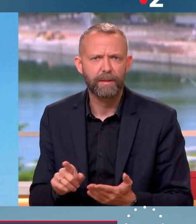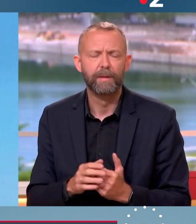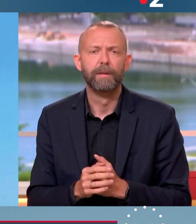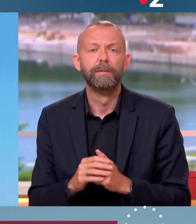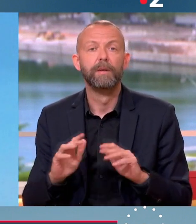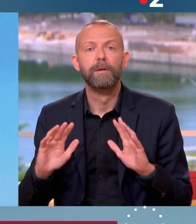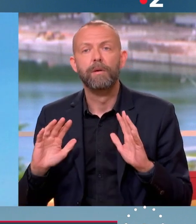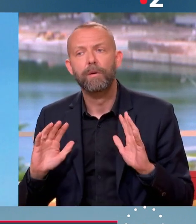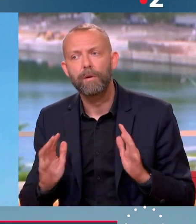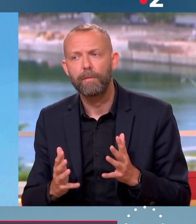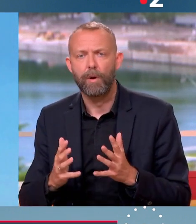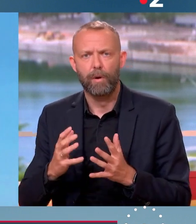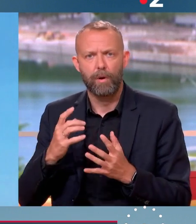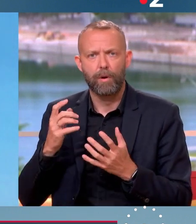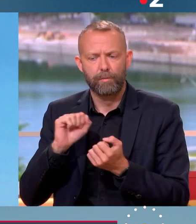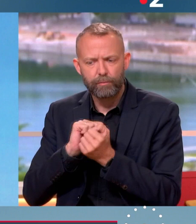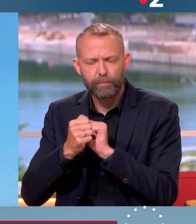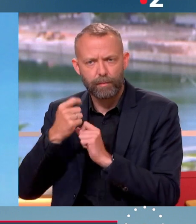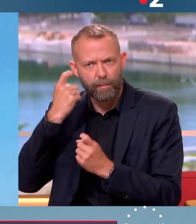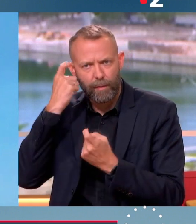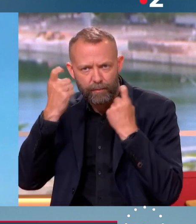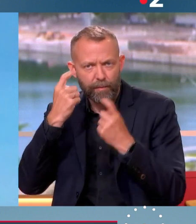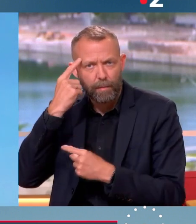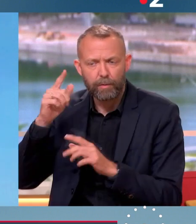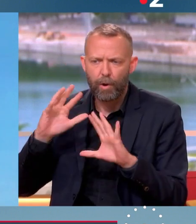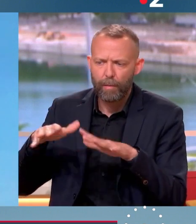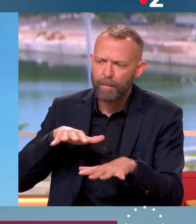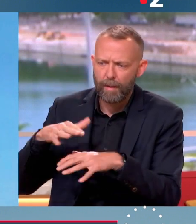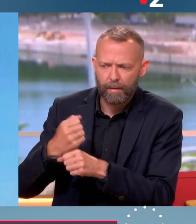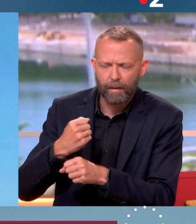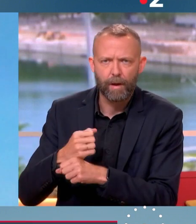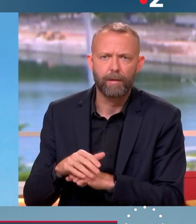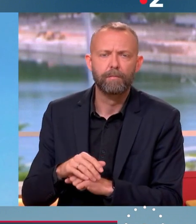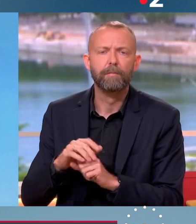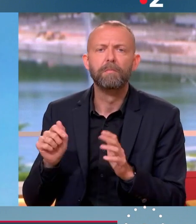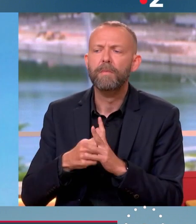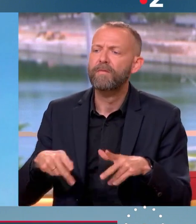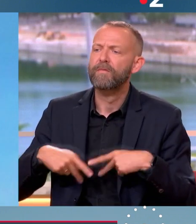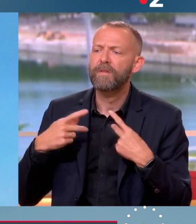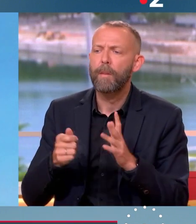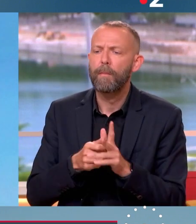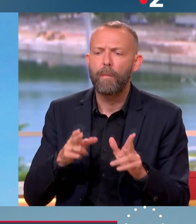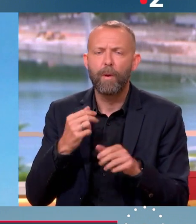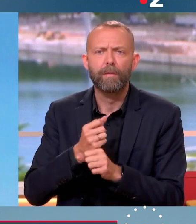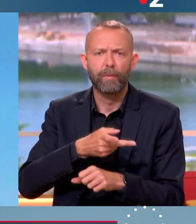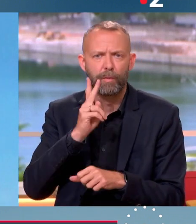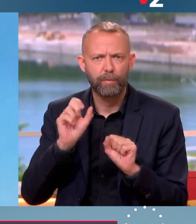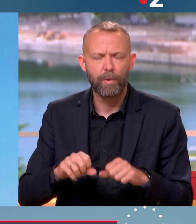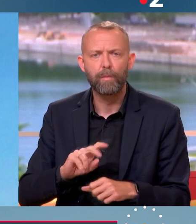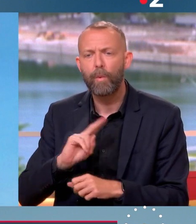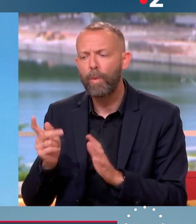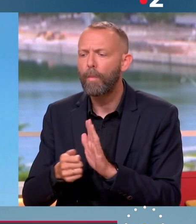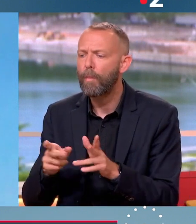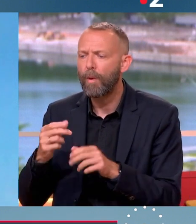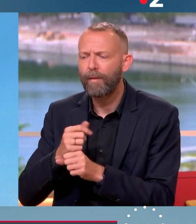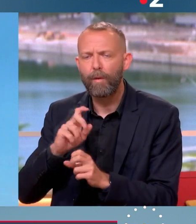C'est comment on va repenser la manière de travailler. Vous savez, au cours d'une vie, il y des moments où on peut travailler un peu plus, puis il des moments où on doit travailler un peu moins, parce qu'on a